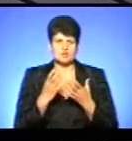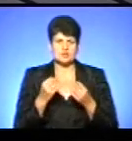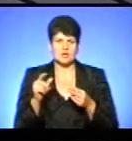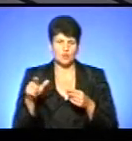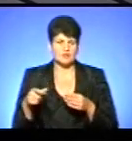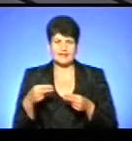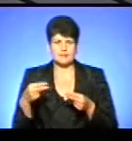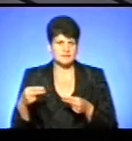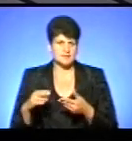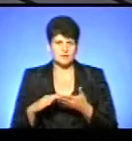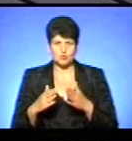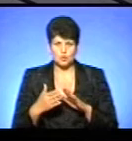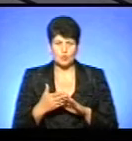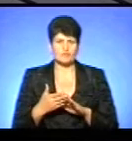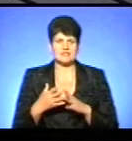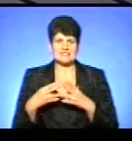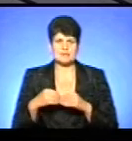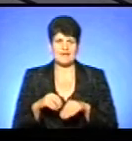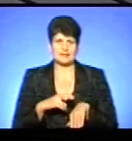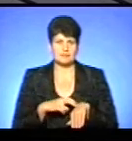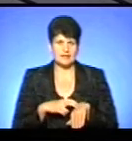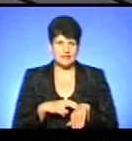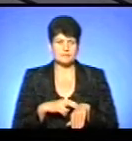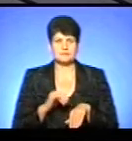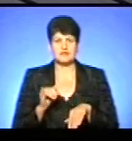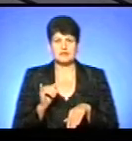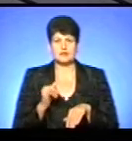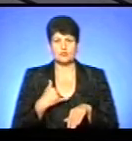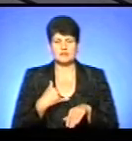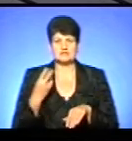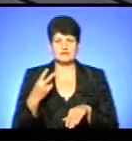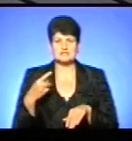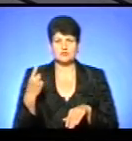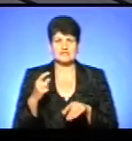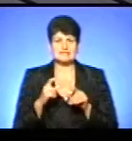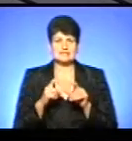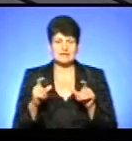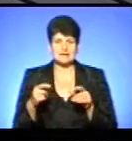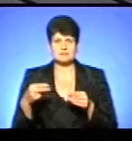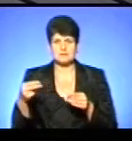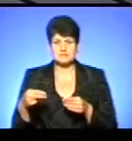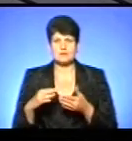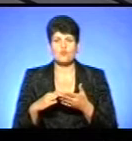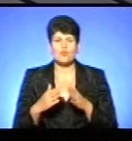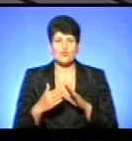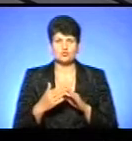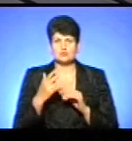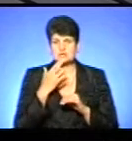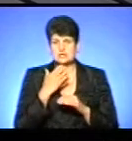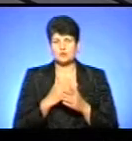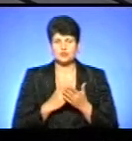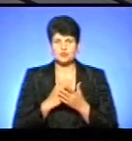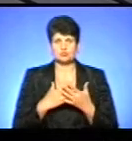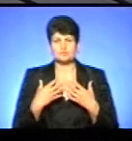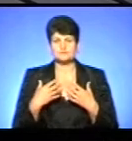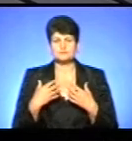уклали з договорю з сімейним лікарем. У нас як 21 заклад, який уклав вже угоду з Національною службою здоров